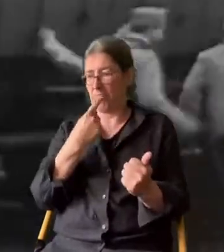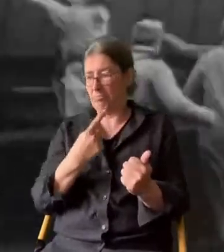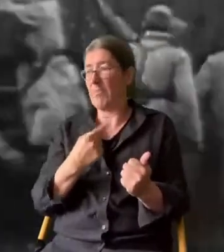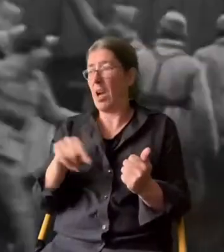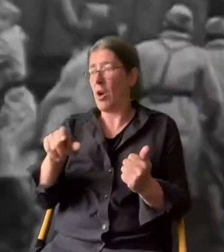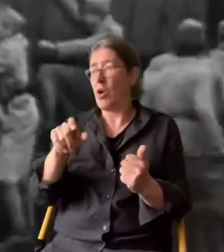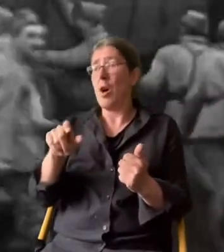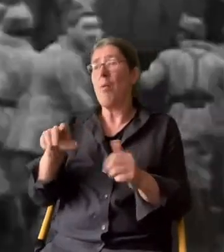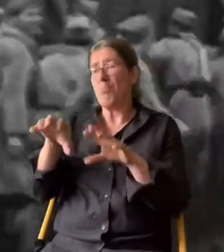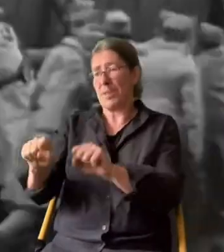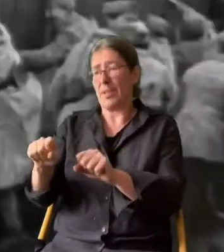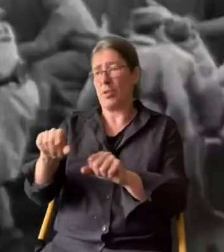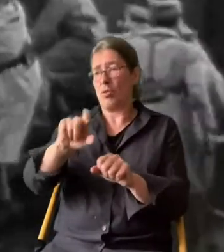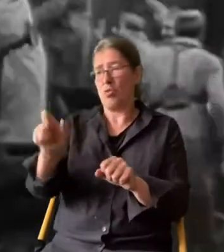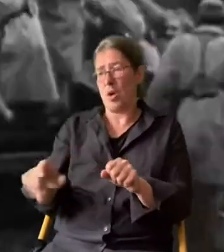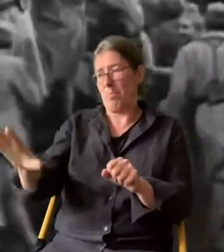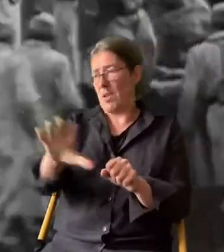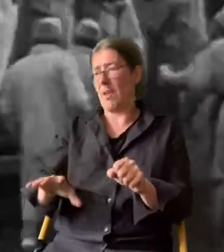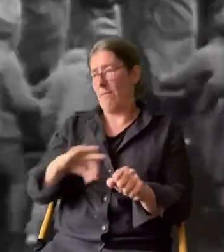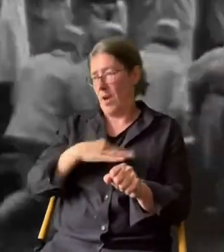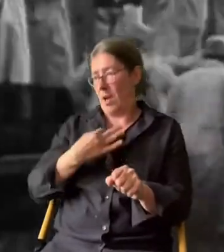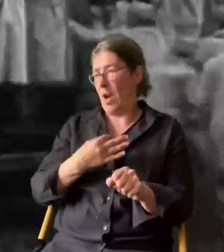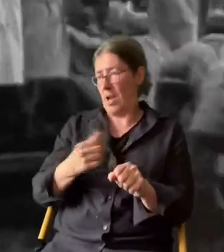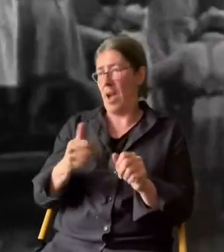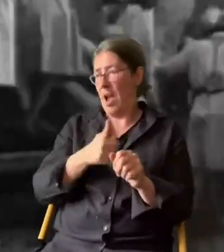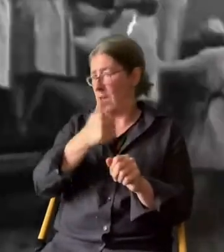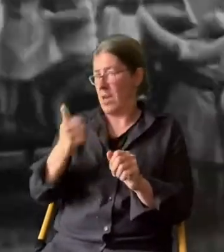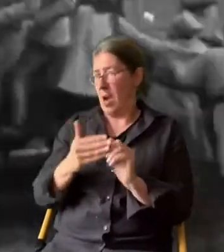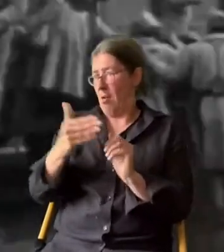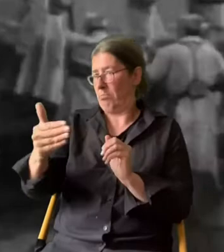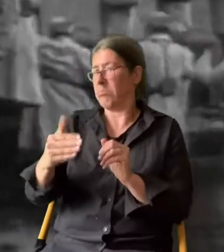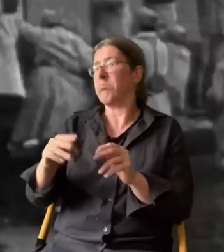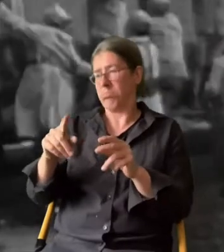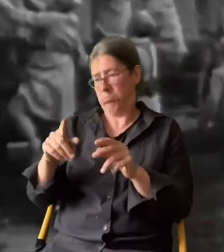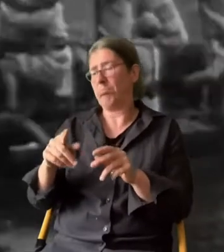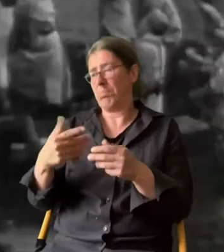sich innerhalb eines Jahres aus dem besetzten Ruhrgebiet zurückzuziehen.